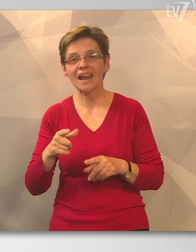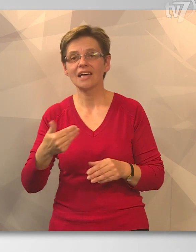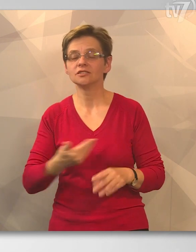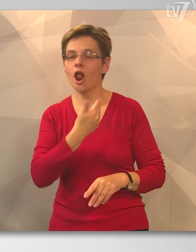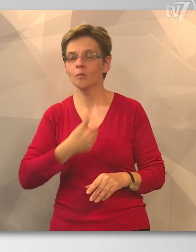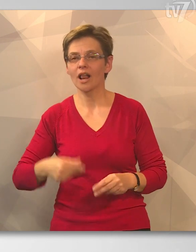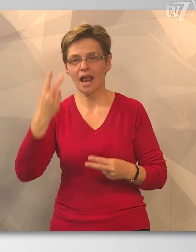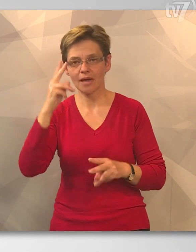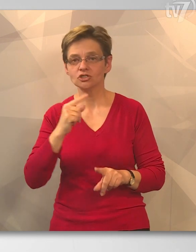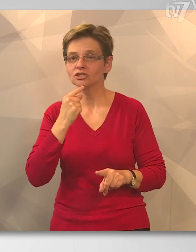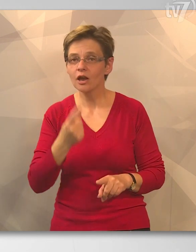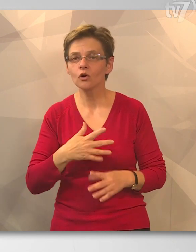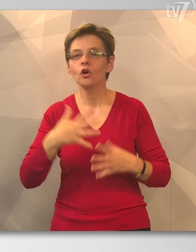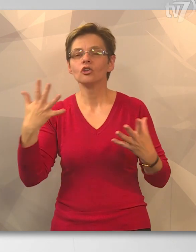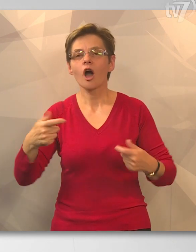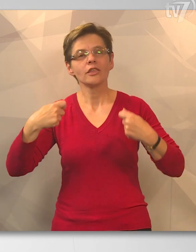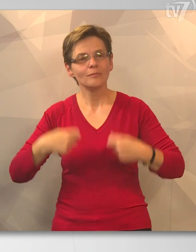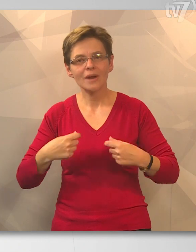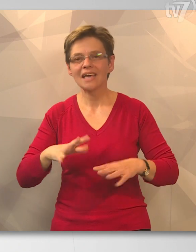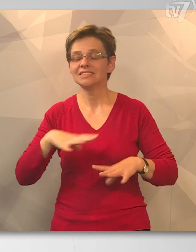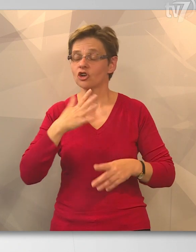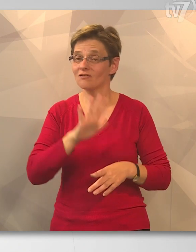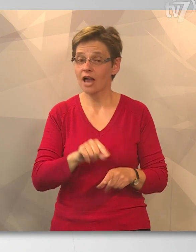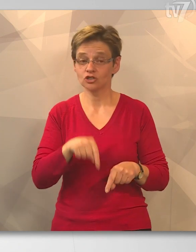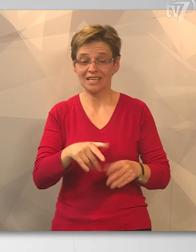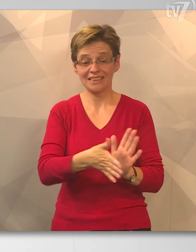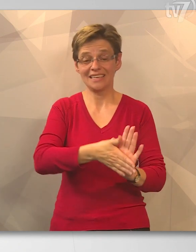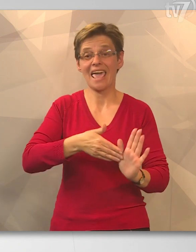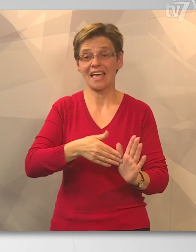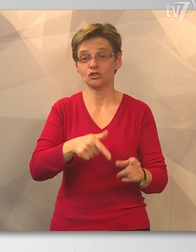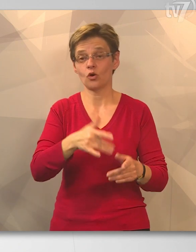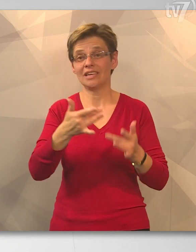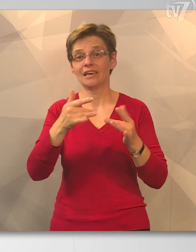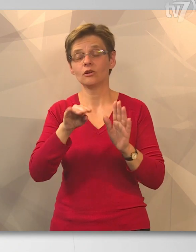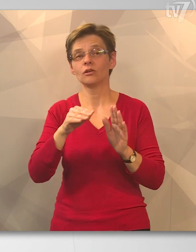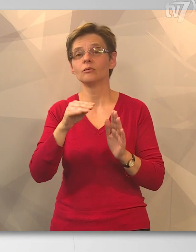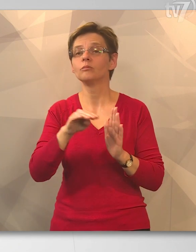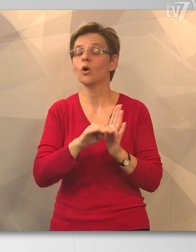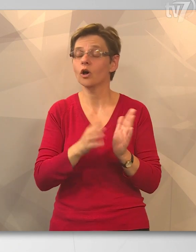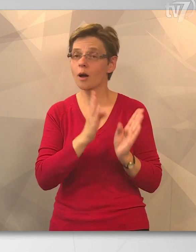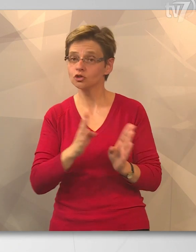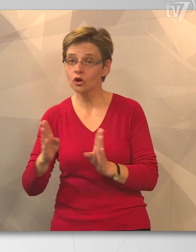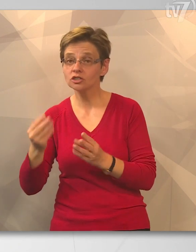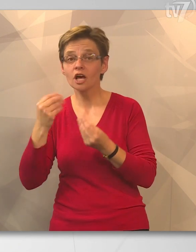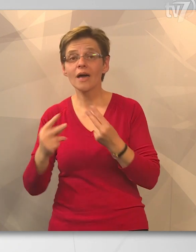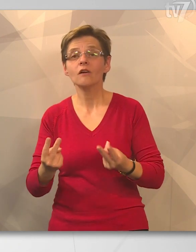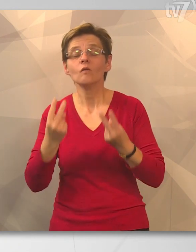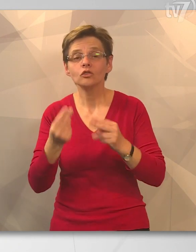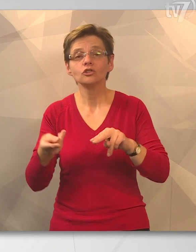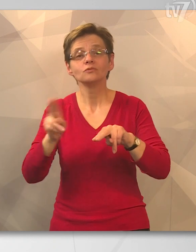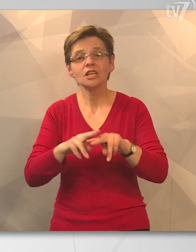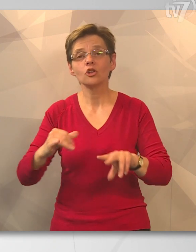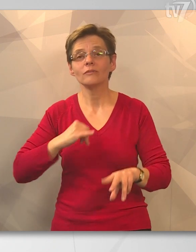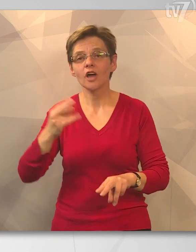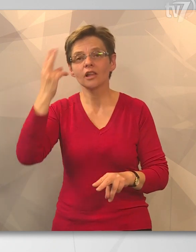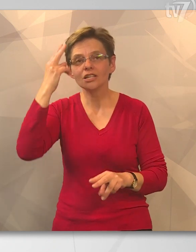Békés Csaba a polgármestere szerint nagy presztízs a városnak az, hogy a programsorozat kezdőhelyszíne lehet, hiszen fontos, hogy minél több